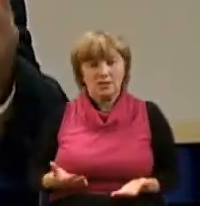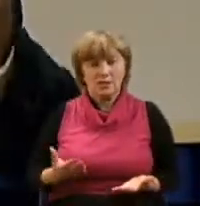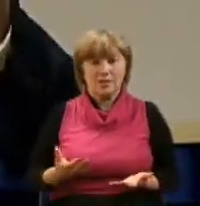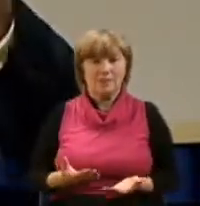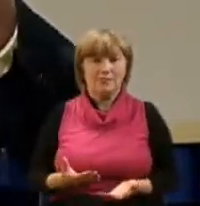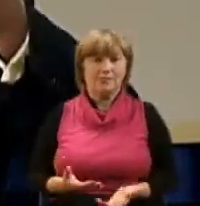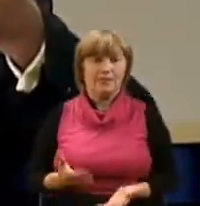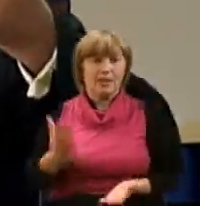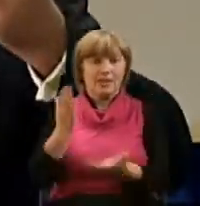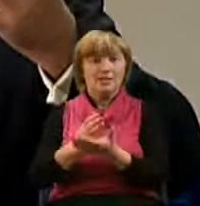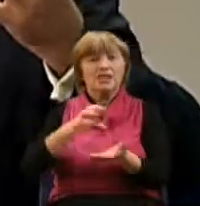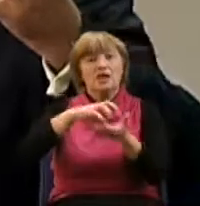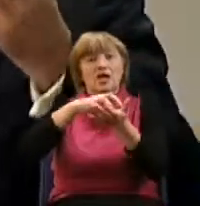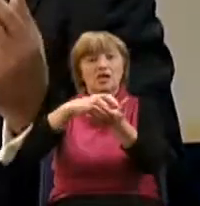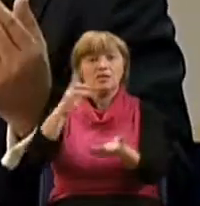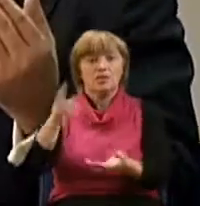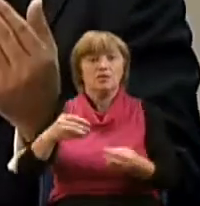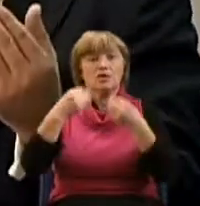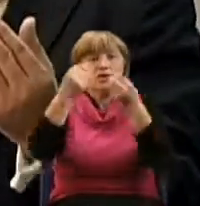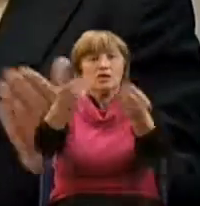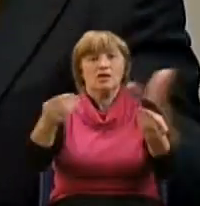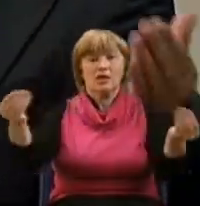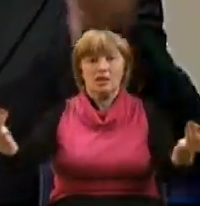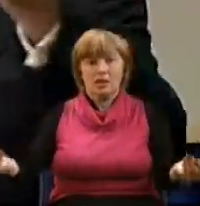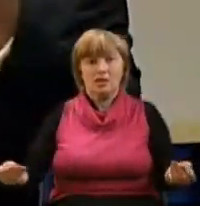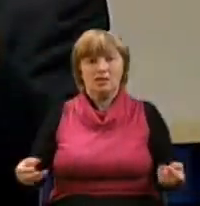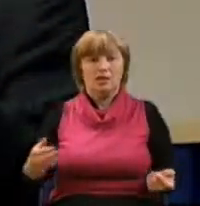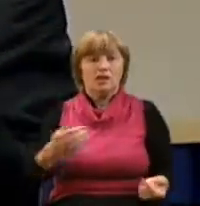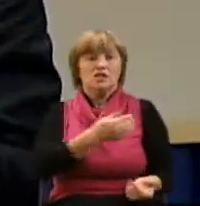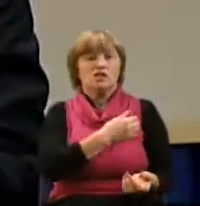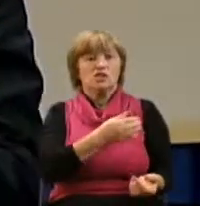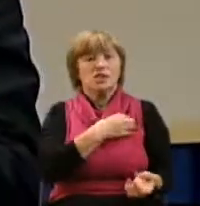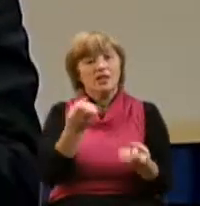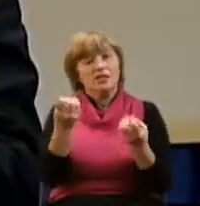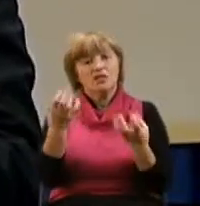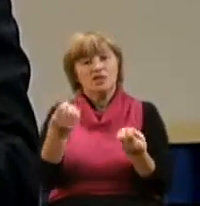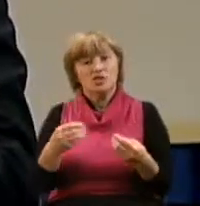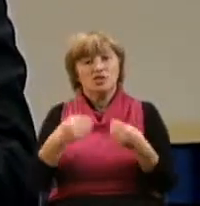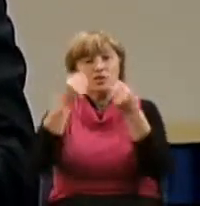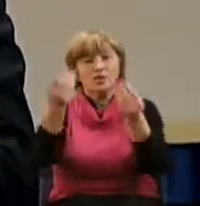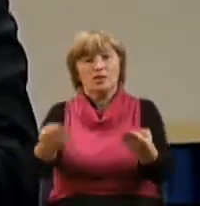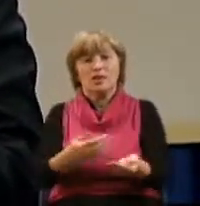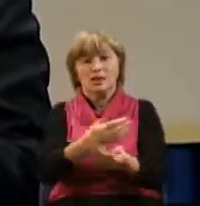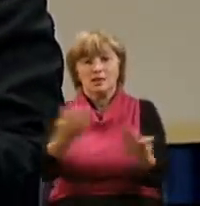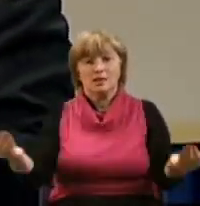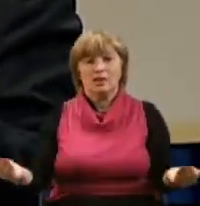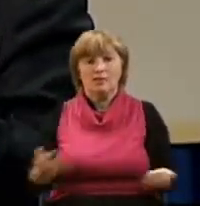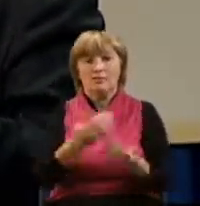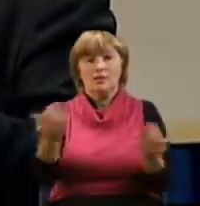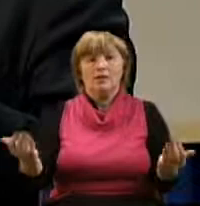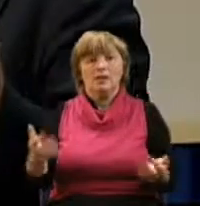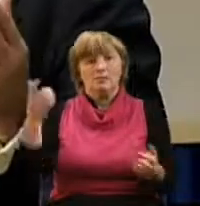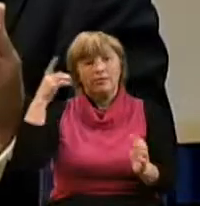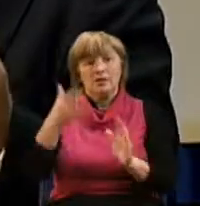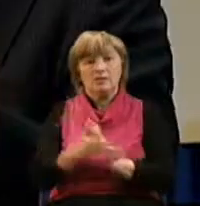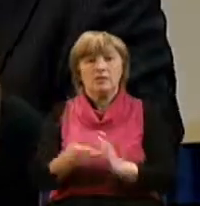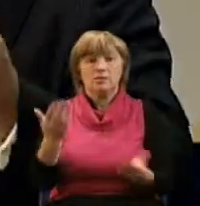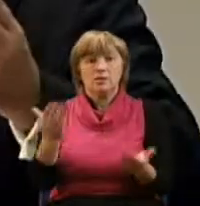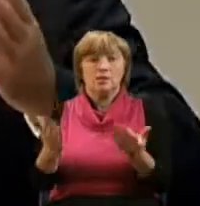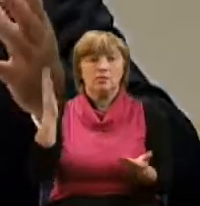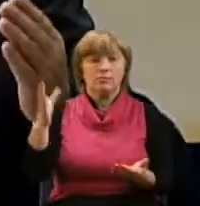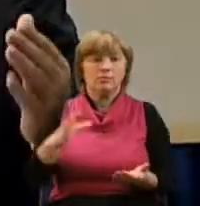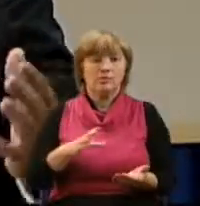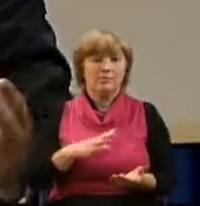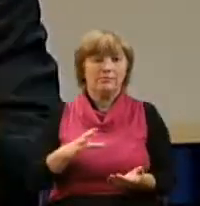имеет определенные дары, которые Он дал и которые Он желает еще дать нам. И мы понимаем, что если мы будем